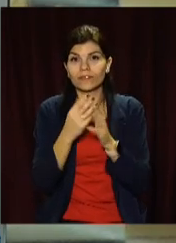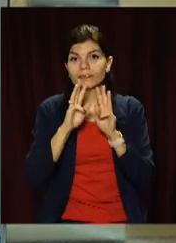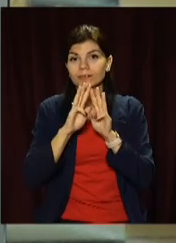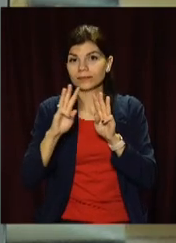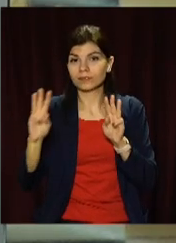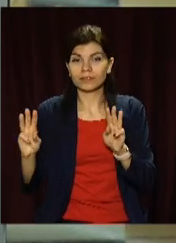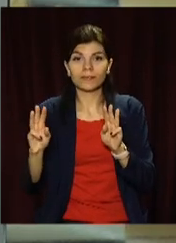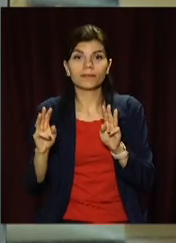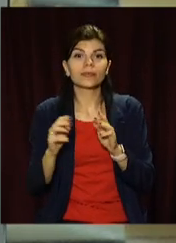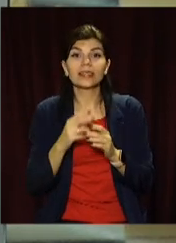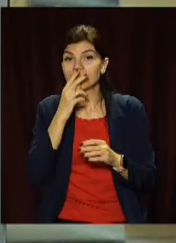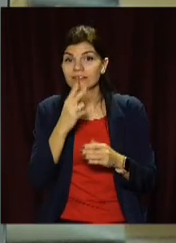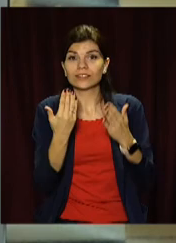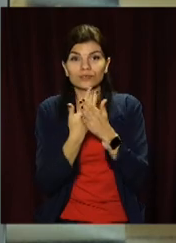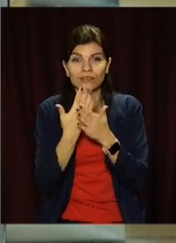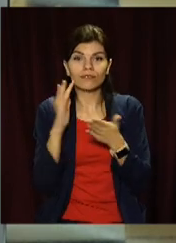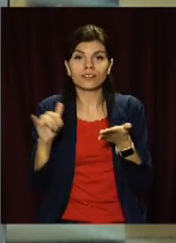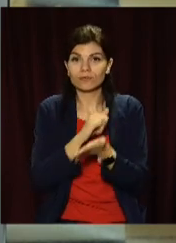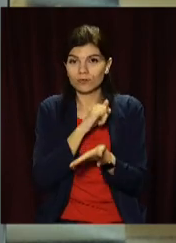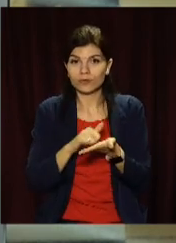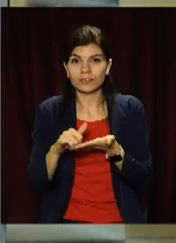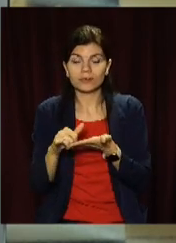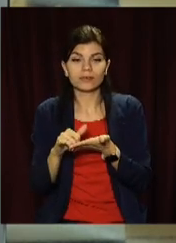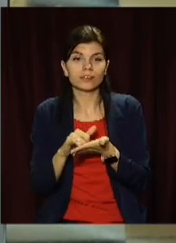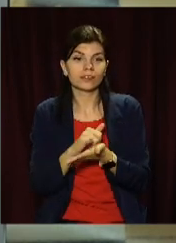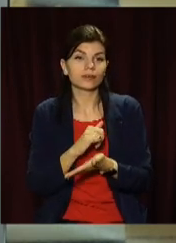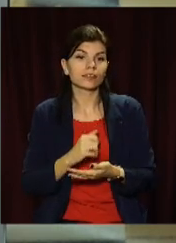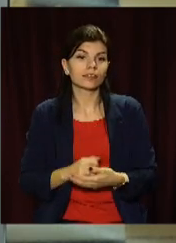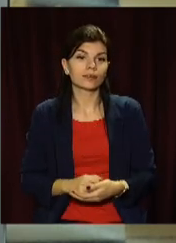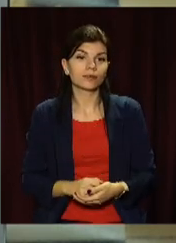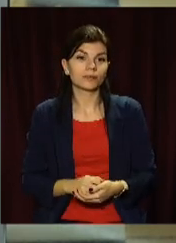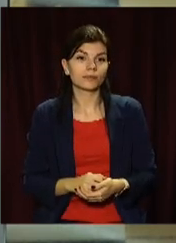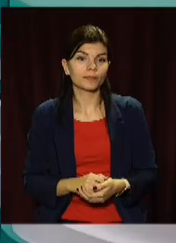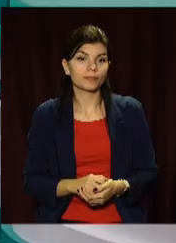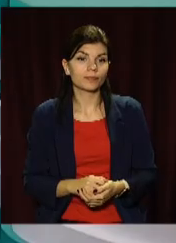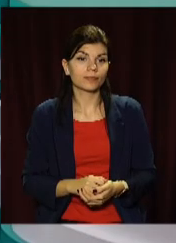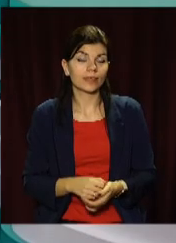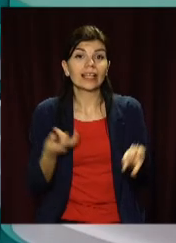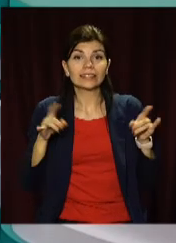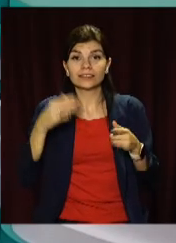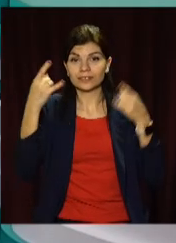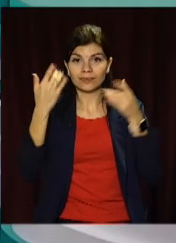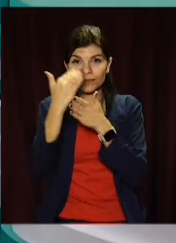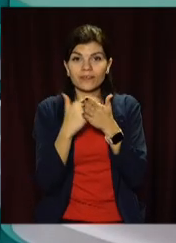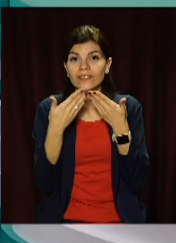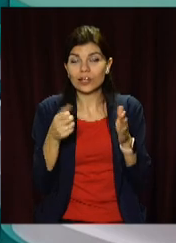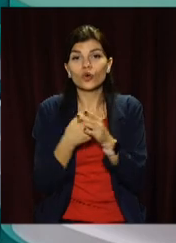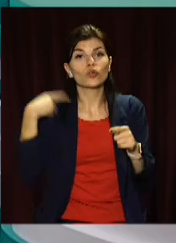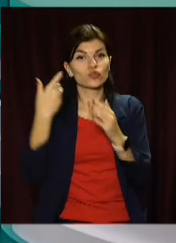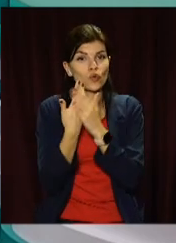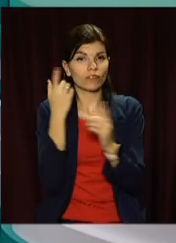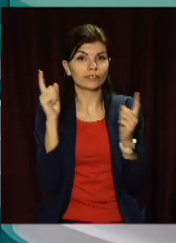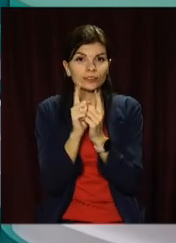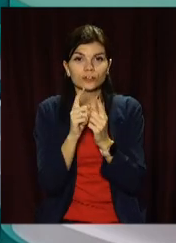opentv.media. Дивіться сюжети в соціальних мережах та на нашому ютуб-каналі. Залишайтеся з відкритим і до нових